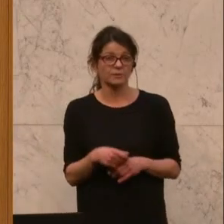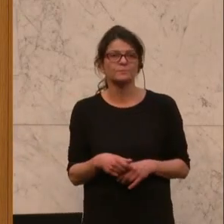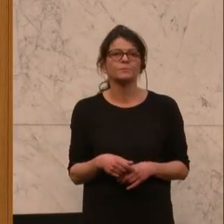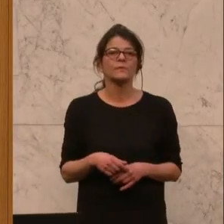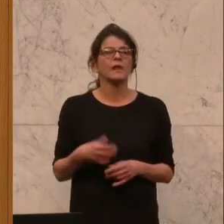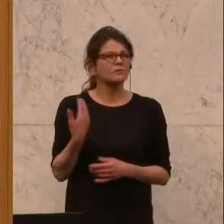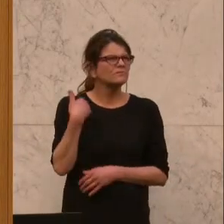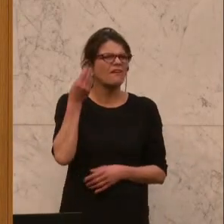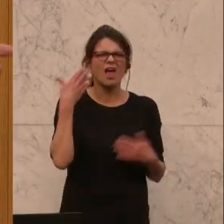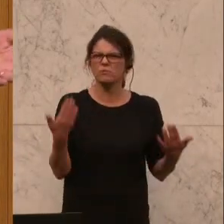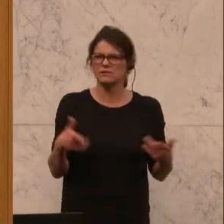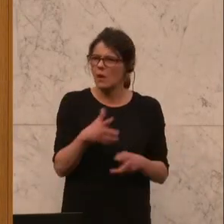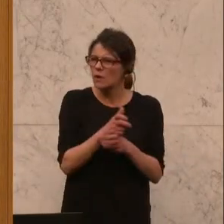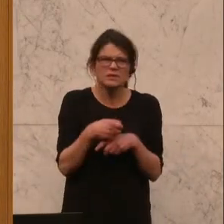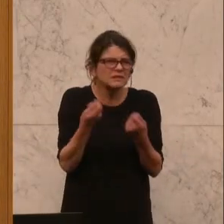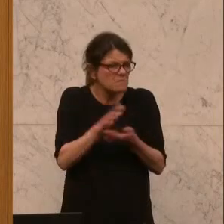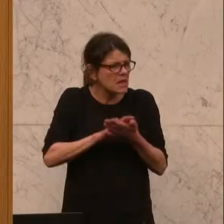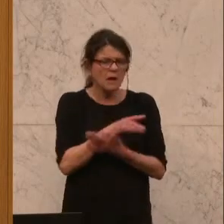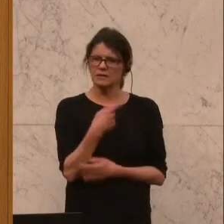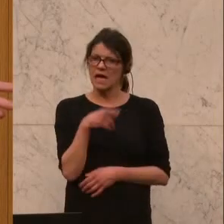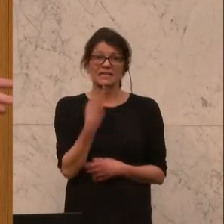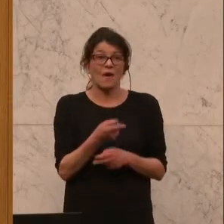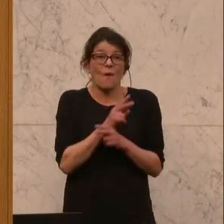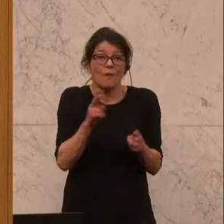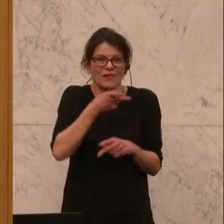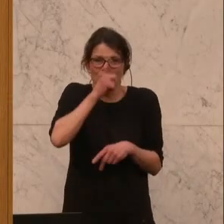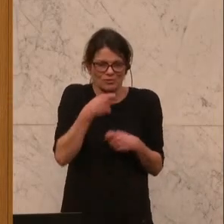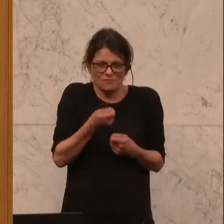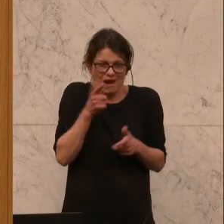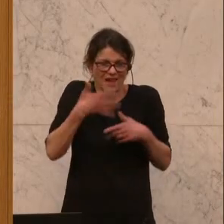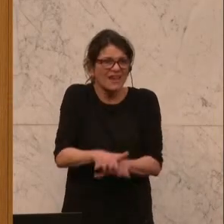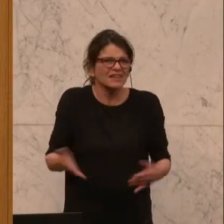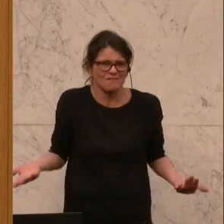Ich glaube, es gibt in Österreich niemanden, der nicht sagt, ohne Deutsch keine Integration.